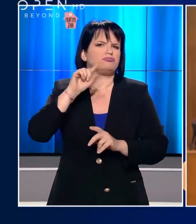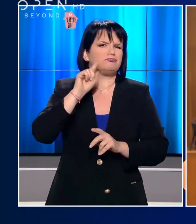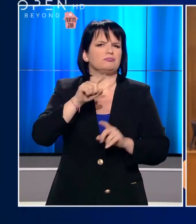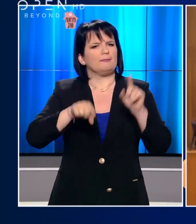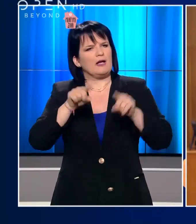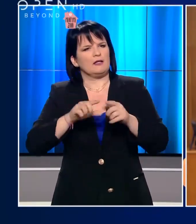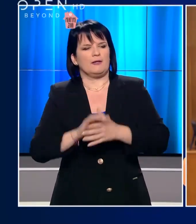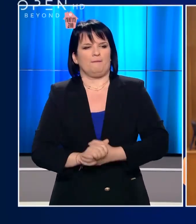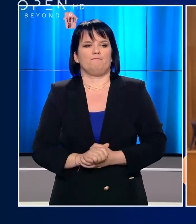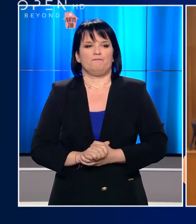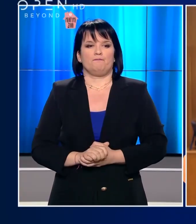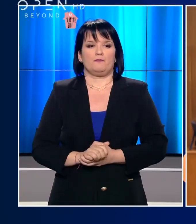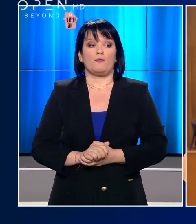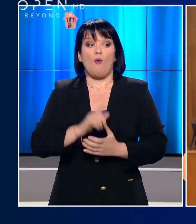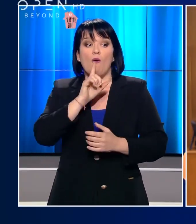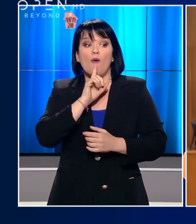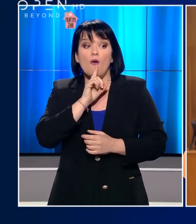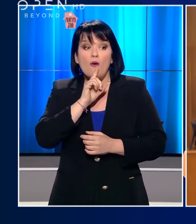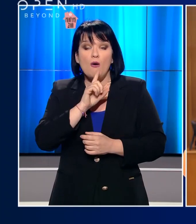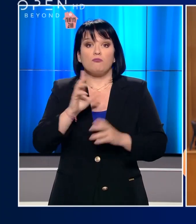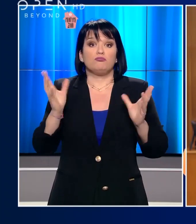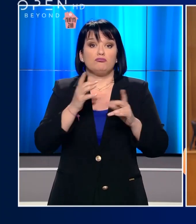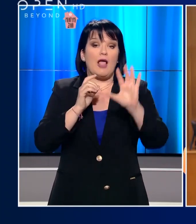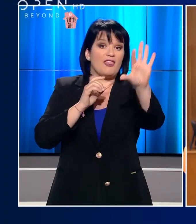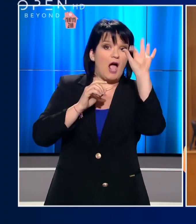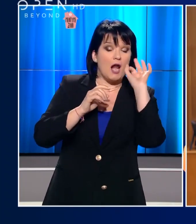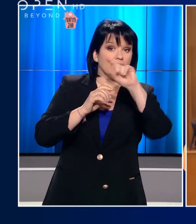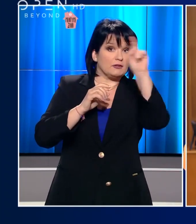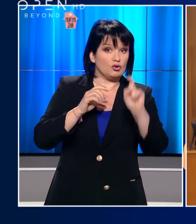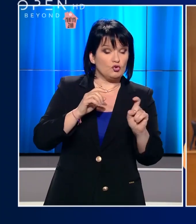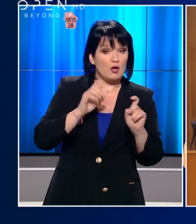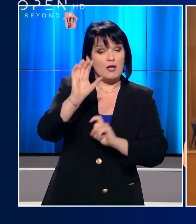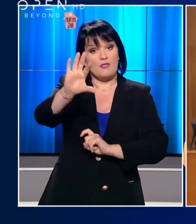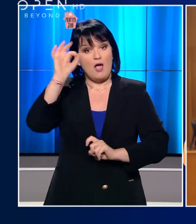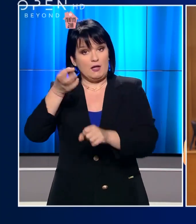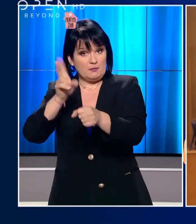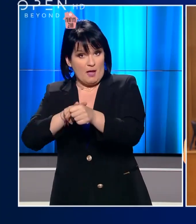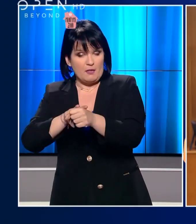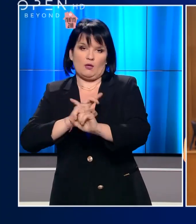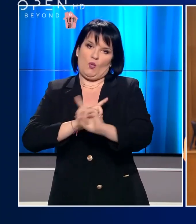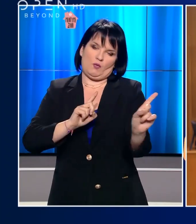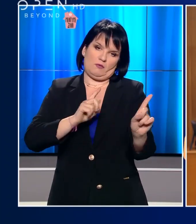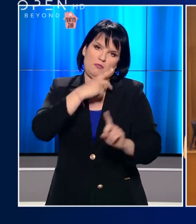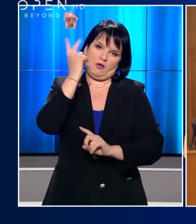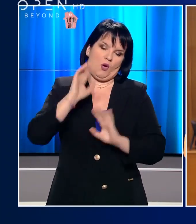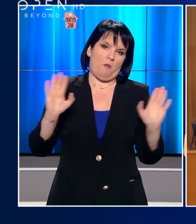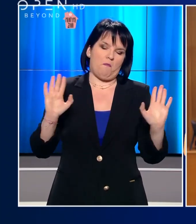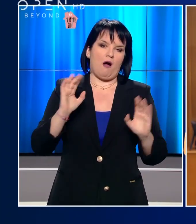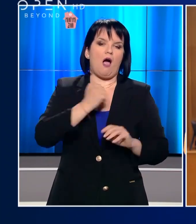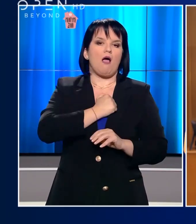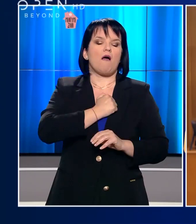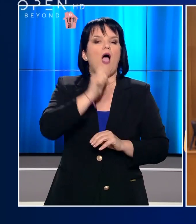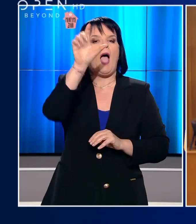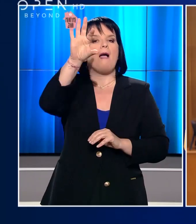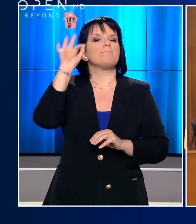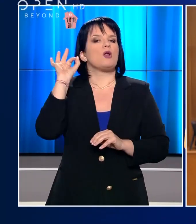Δεν πρέπει να φτάσουν στο σημείο. Να διαλέγουμε ποιος θα ζήσει και ποιος θα χαθεί. Η δική μου επιλογή είναι μόνο μία.